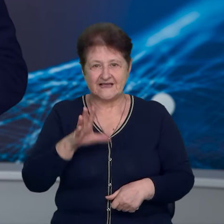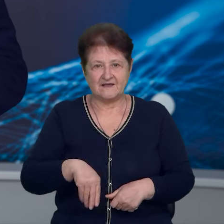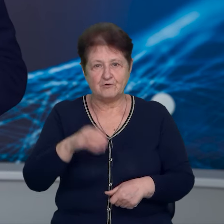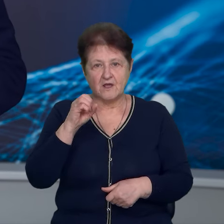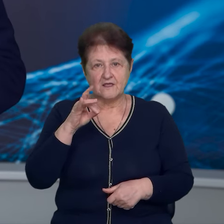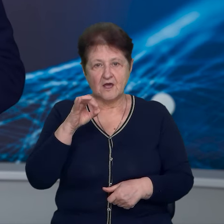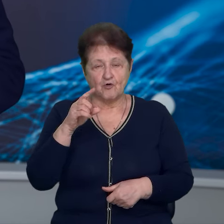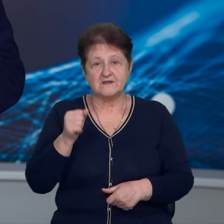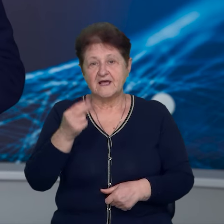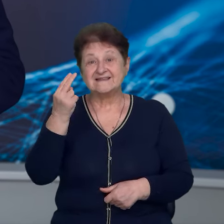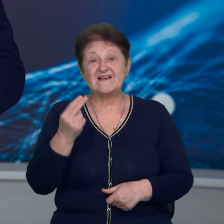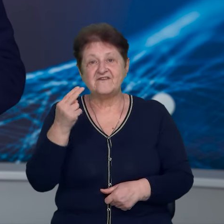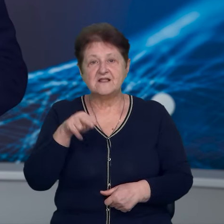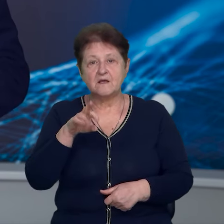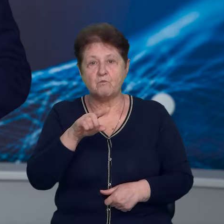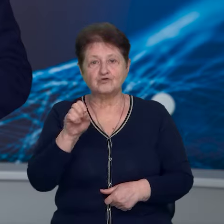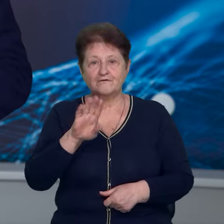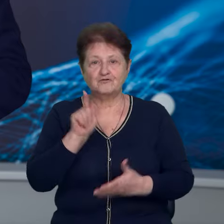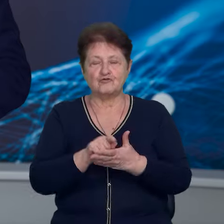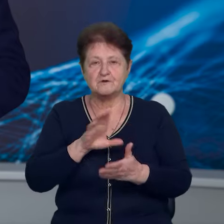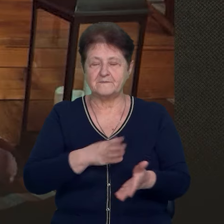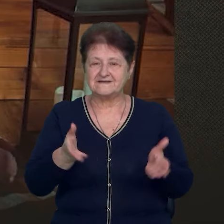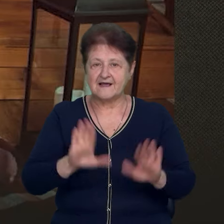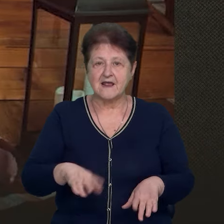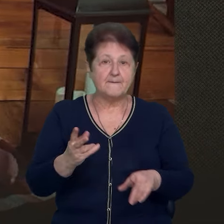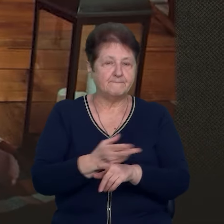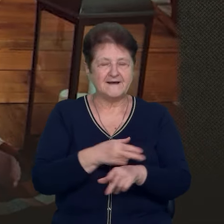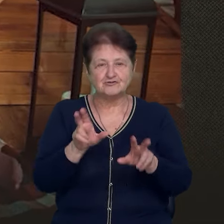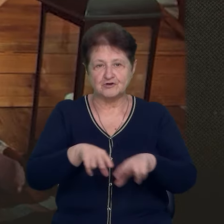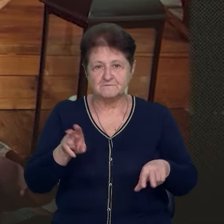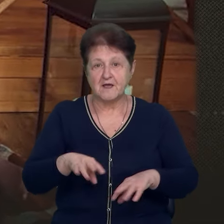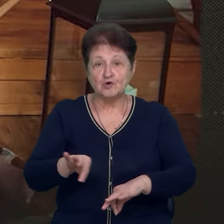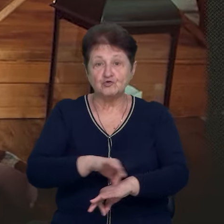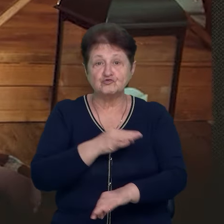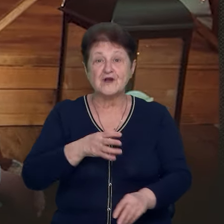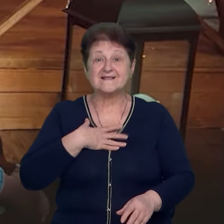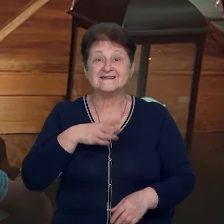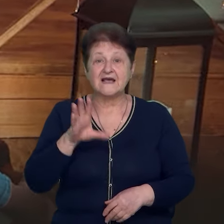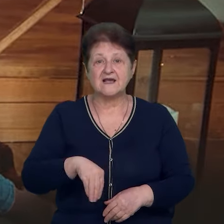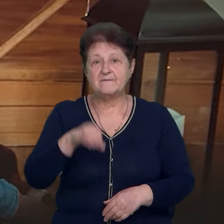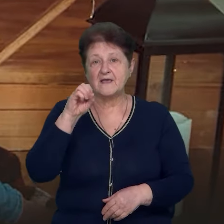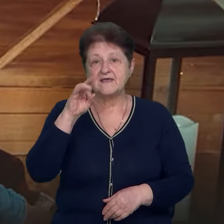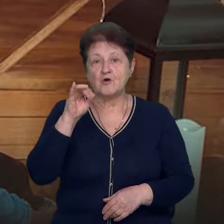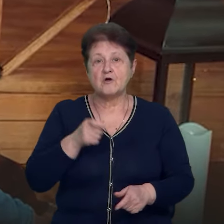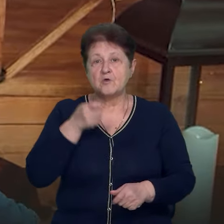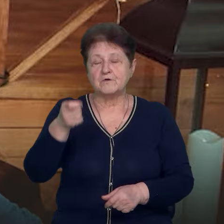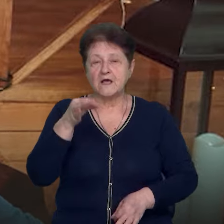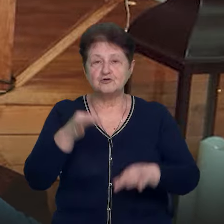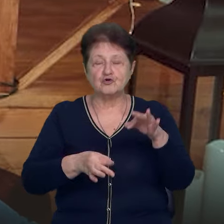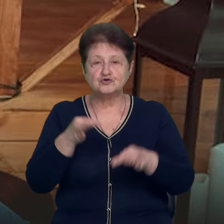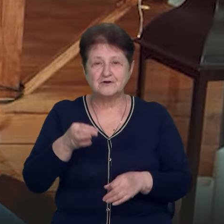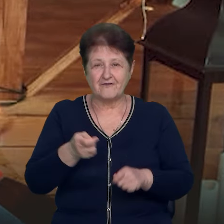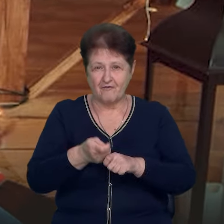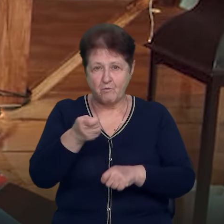Тож цивільний позов до них має бути залишений без розгляду. Нагадаємо, дружина загиблого Вероніка Єрохіна подала до суду